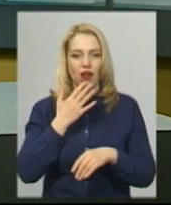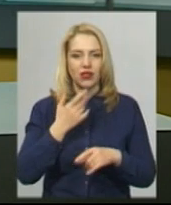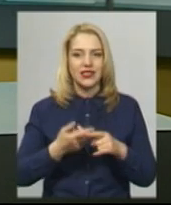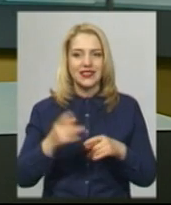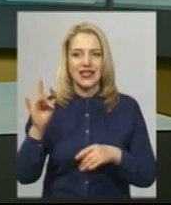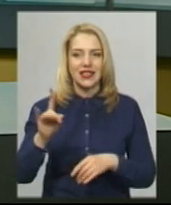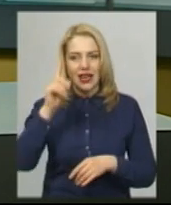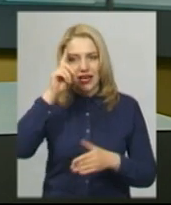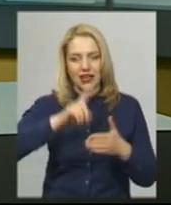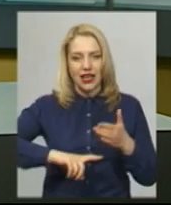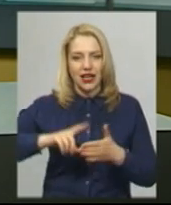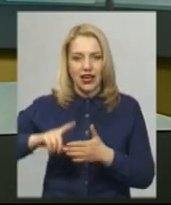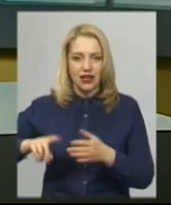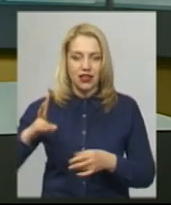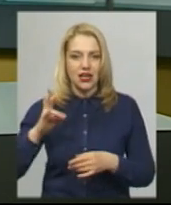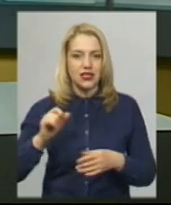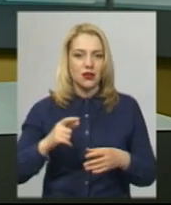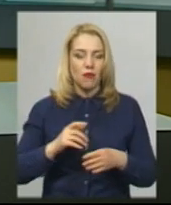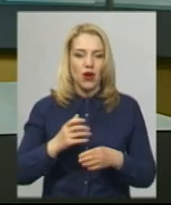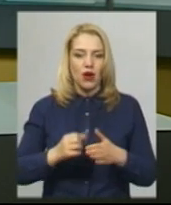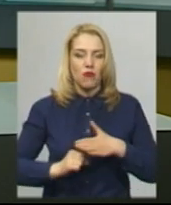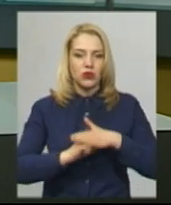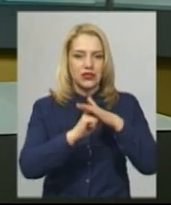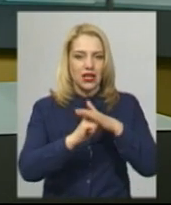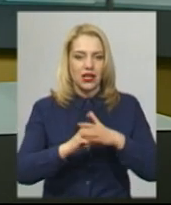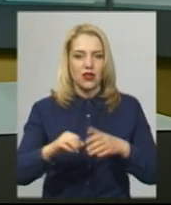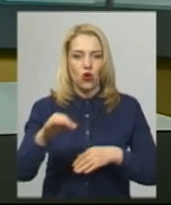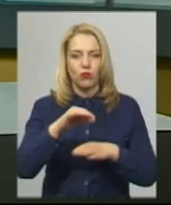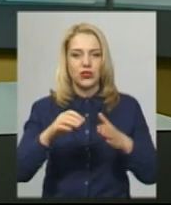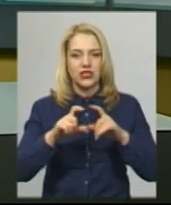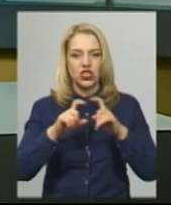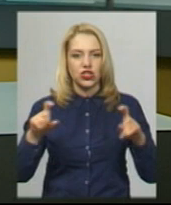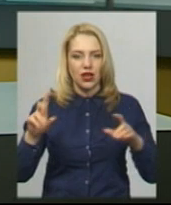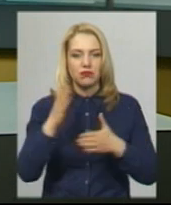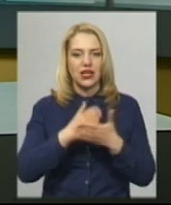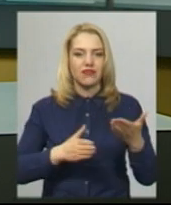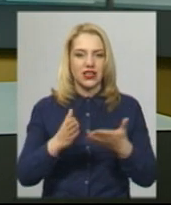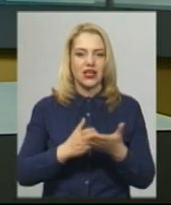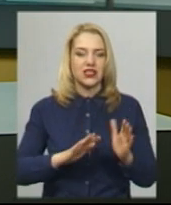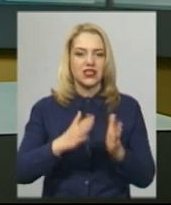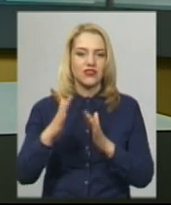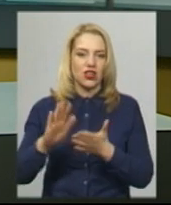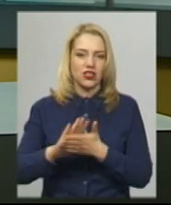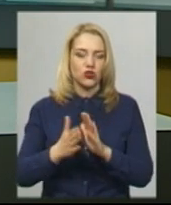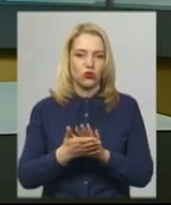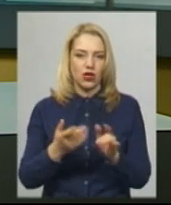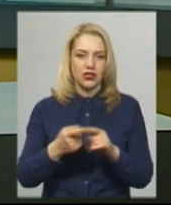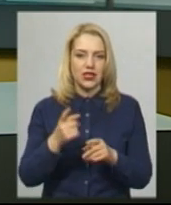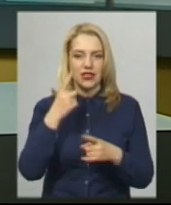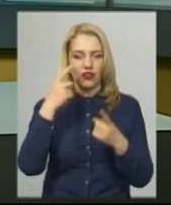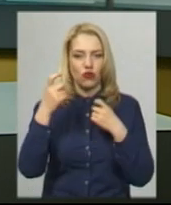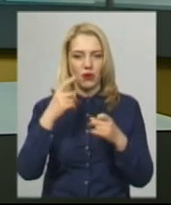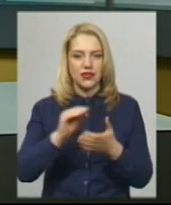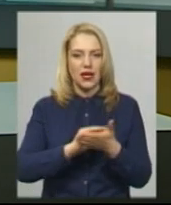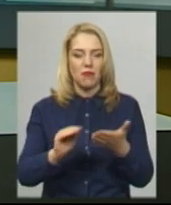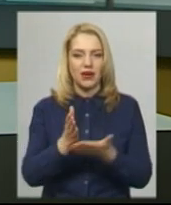Інна Михайлова з посиланням на інформацію обласного штабу з ліквідації надзвичайної ситуації. За інформацією пресслужби Хмельницької